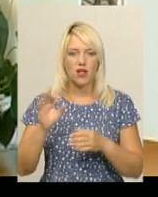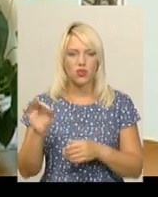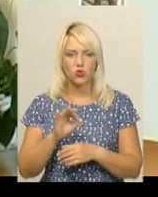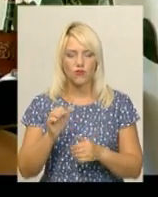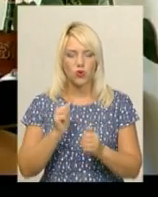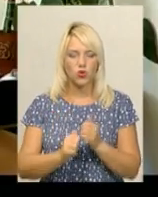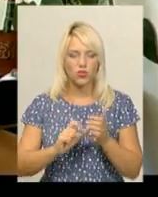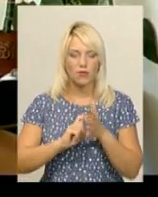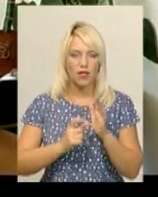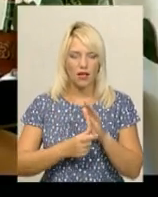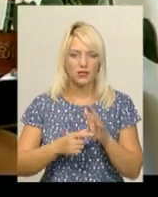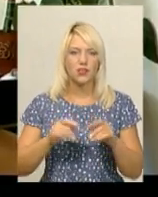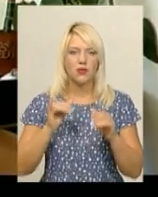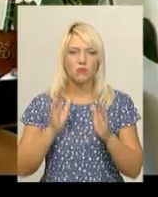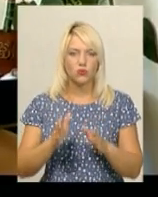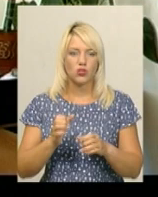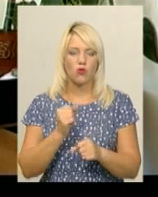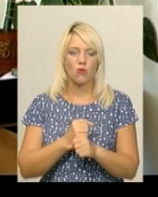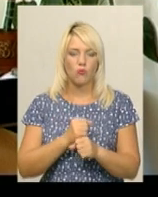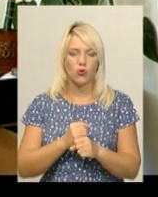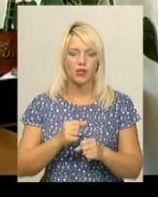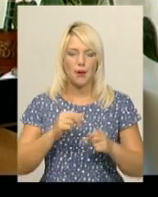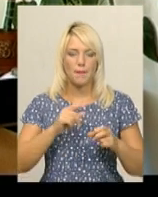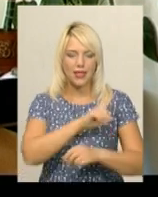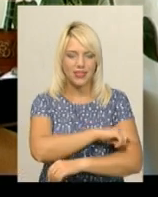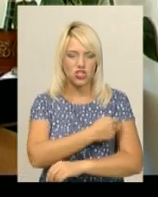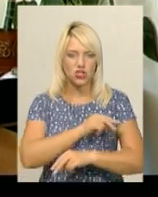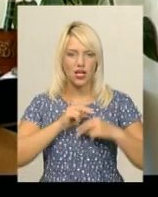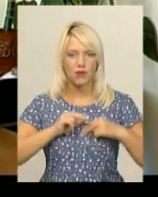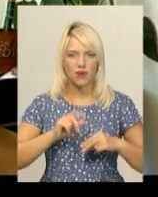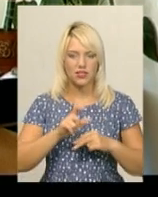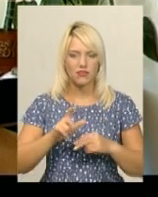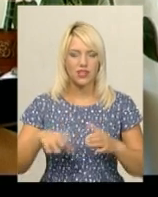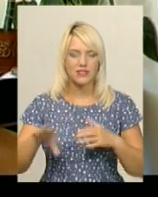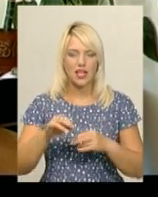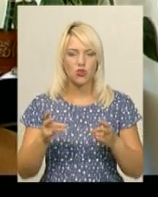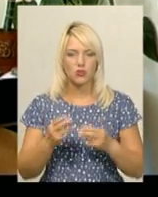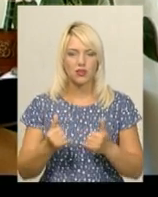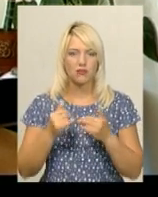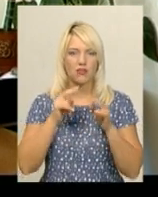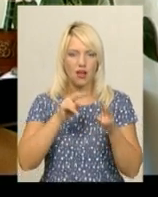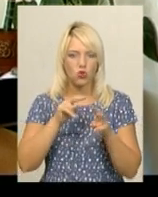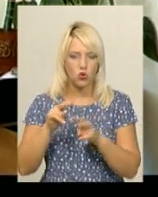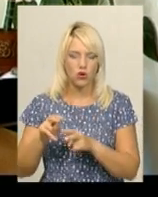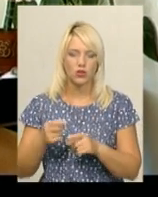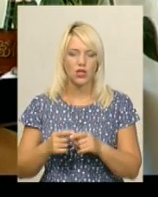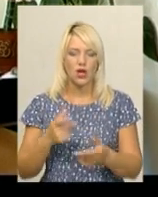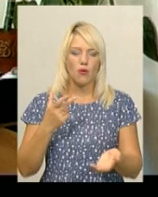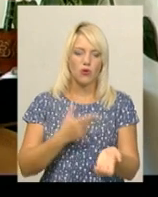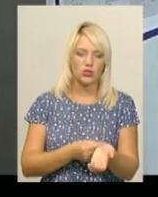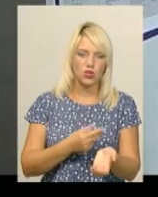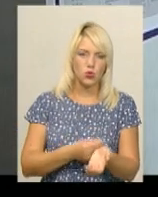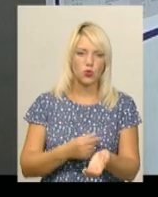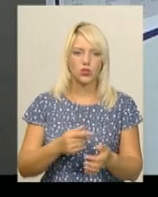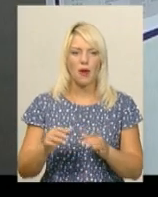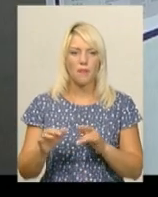кожній палаті. Буде робота медичних працівників, все необхідне для догляду, там процедурна, маніпуляційна.